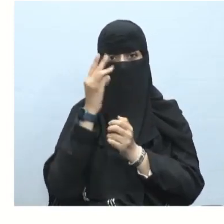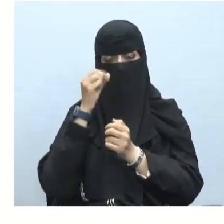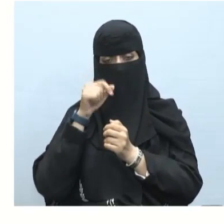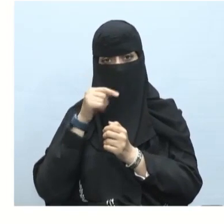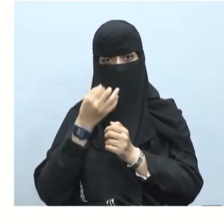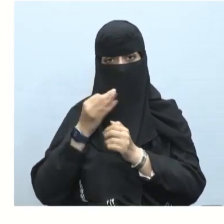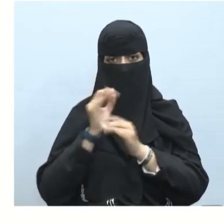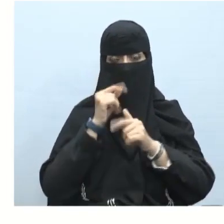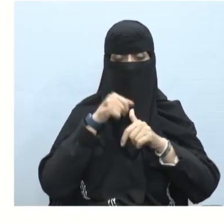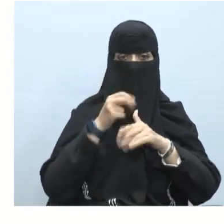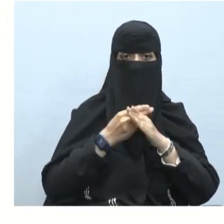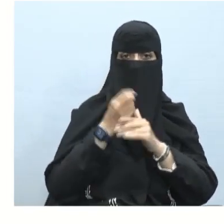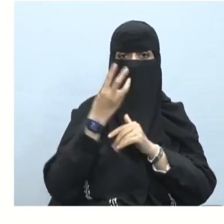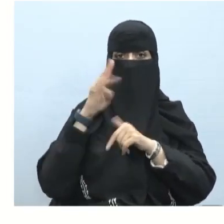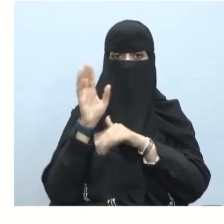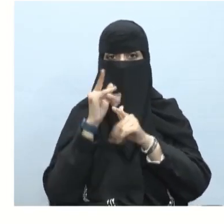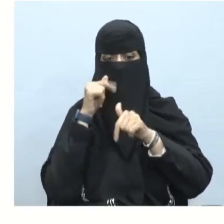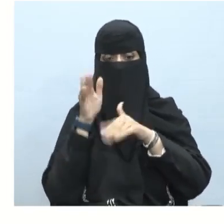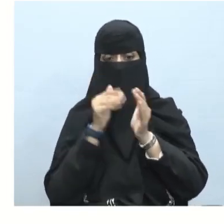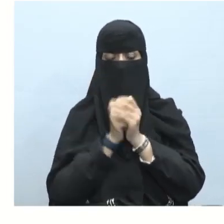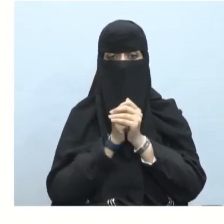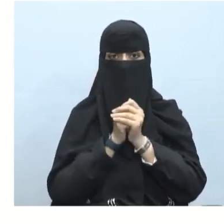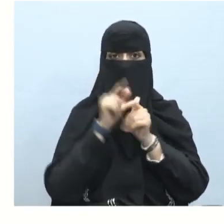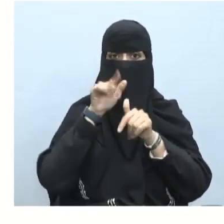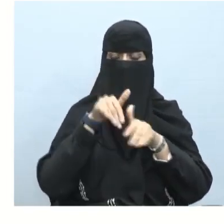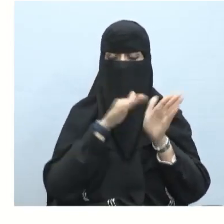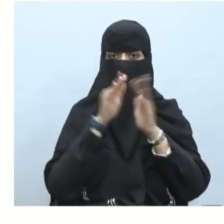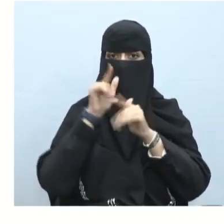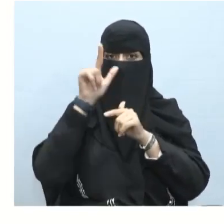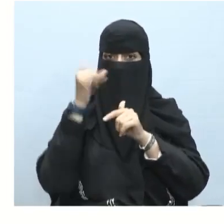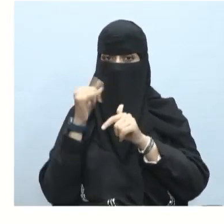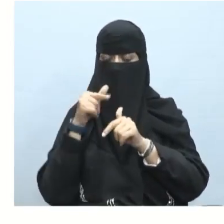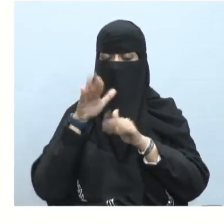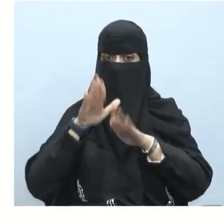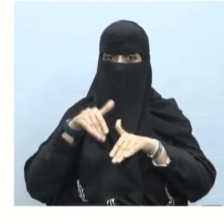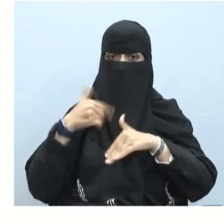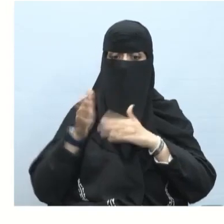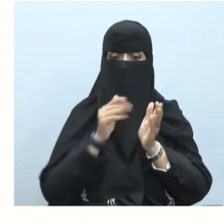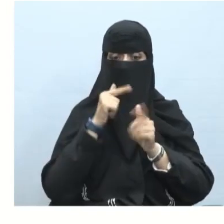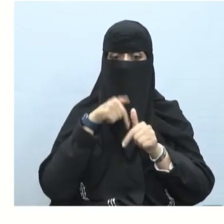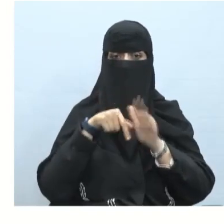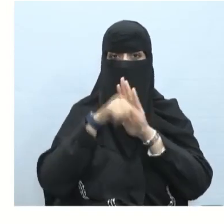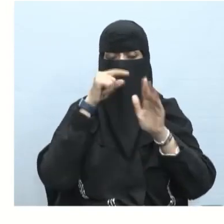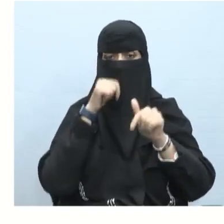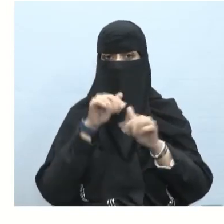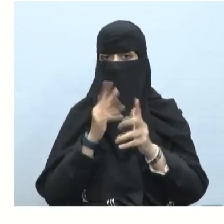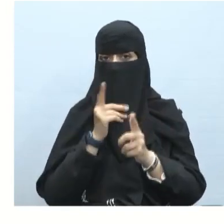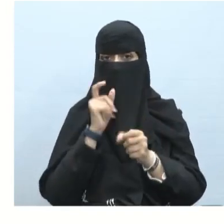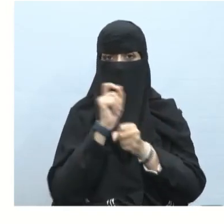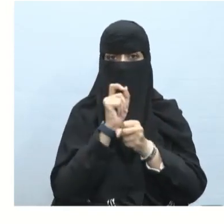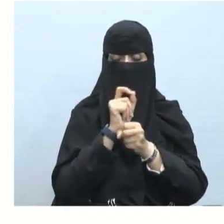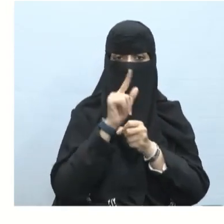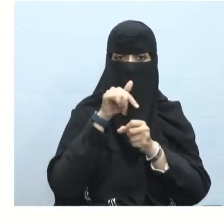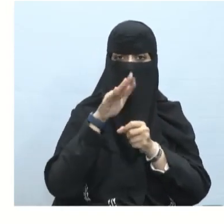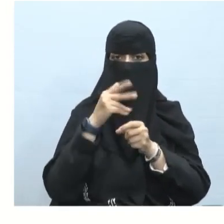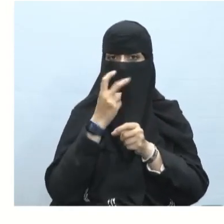المتوسط والفصل الدراسي الثالث والمادة لغة الخالدة والموضوع الوظيفة النحوية